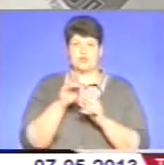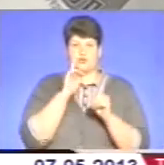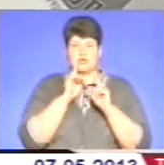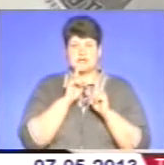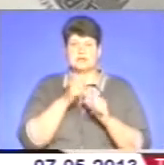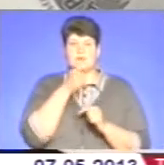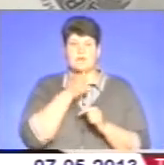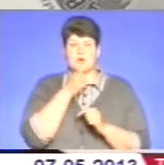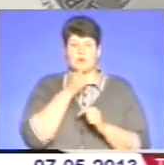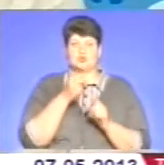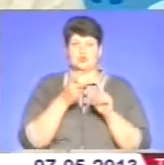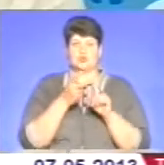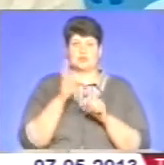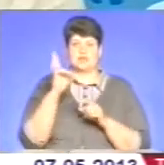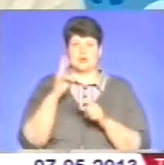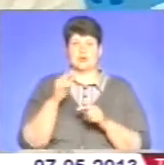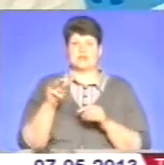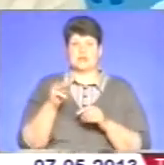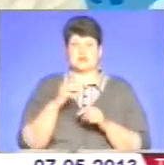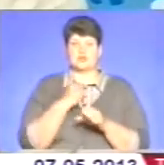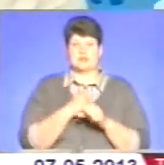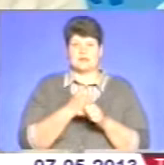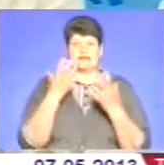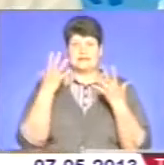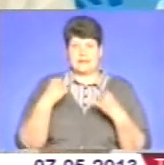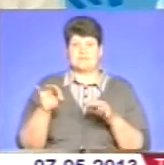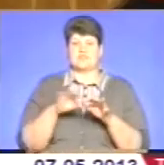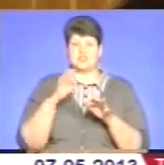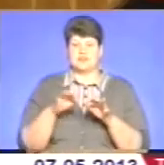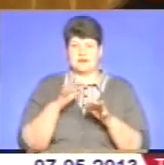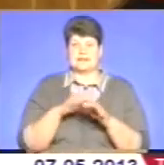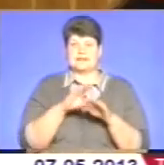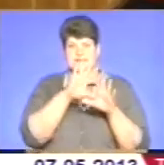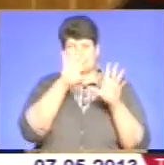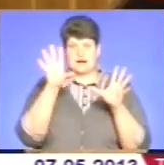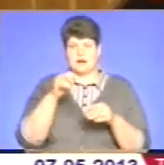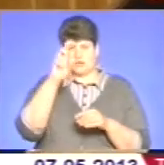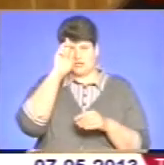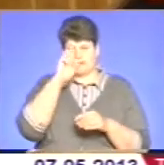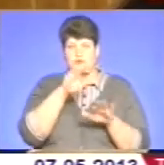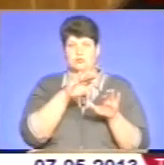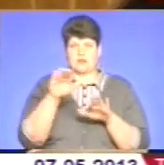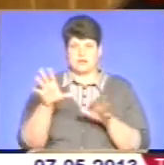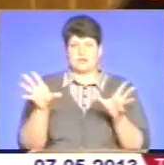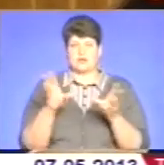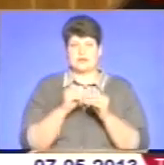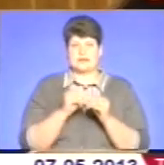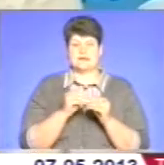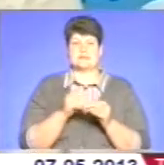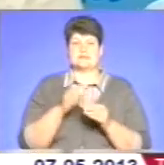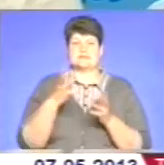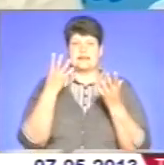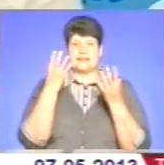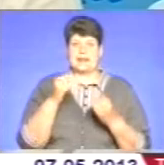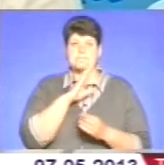спробують другу неділю травня зробити Днем вишиванки на загальнодержавному рівні і поєднати його з Днем матері.